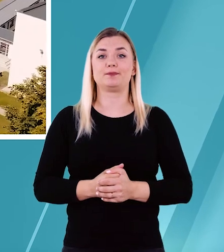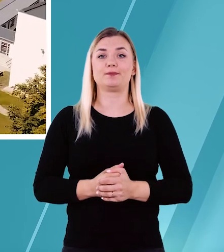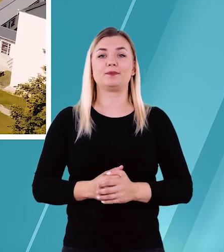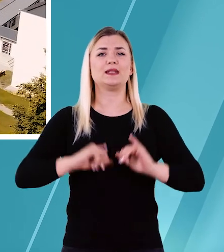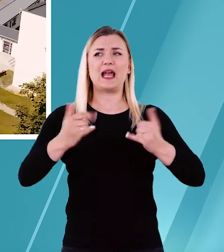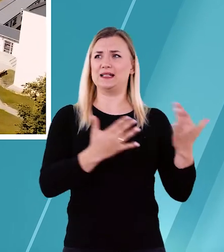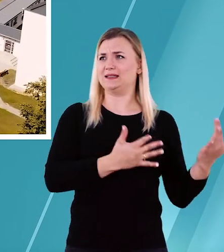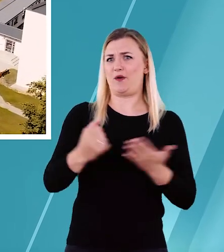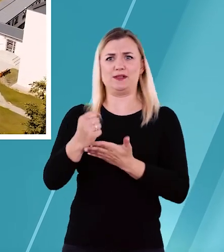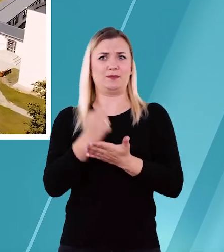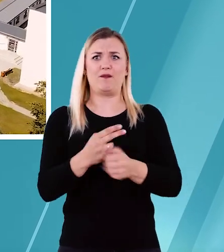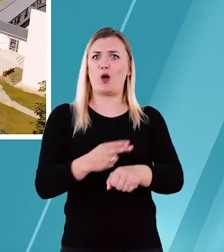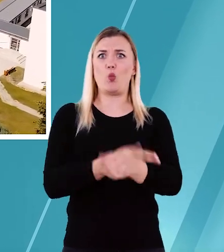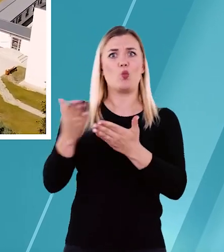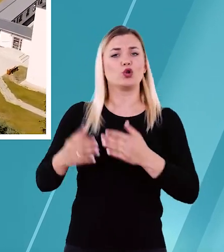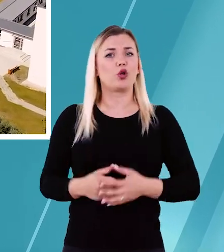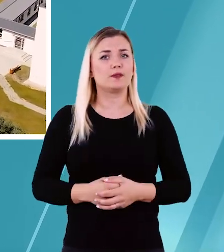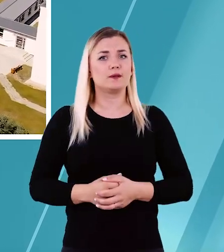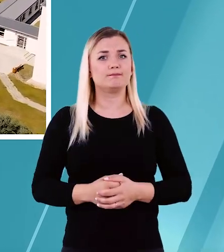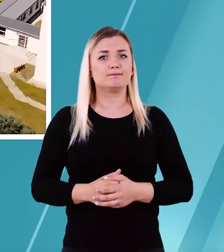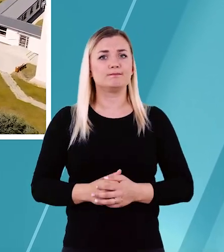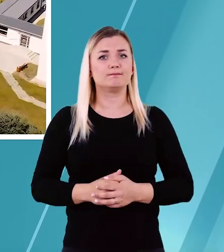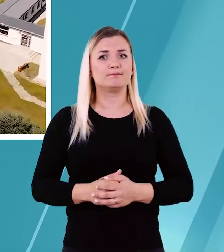Jak załatwić sprawę w urzędzie?